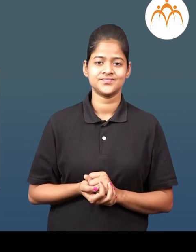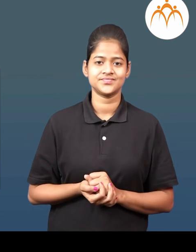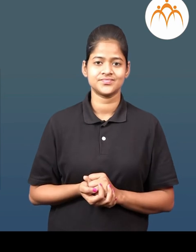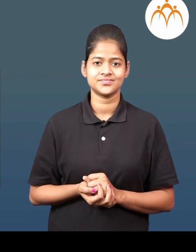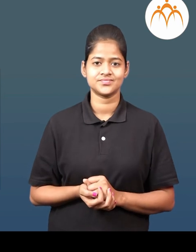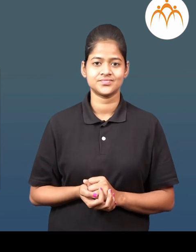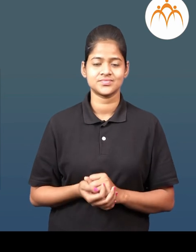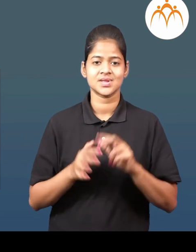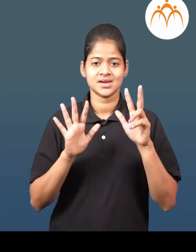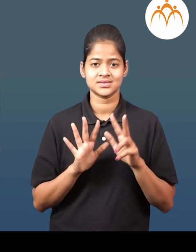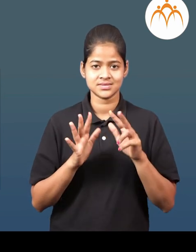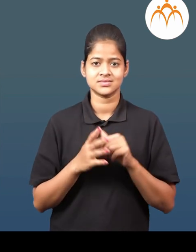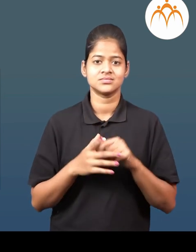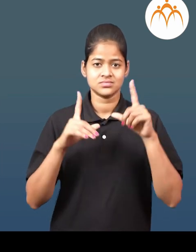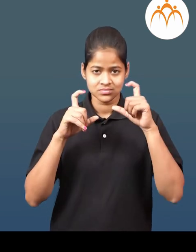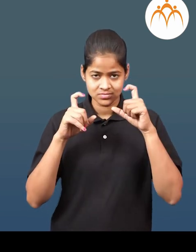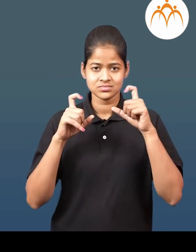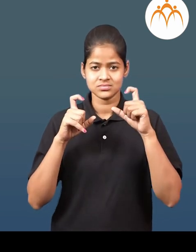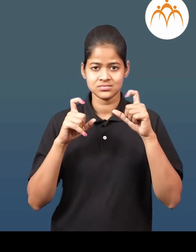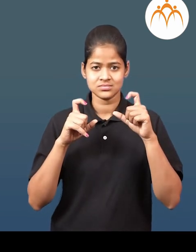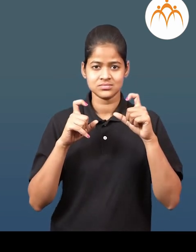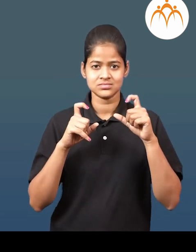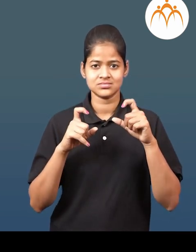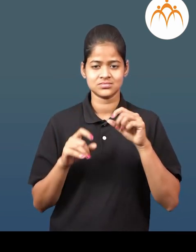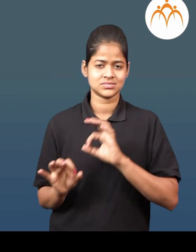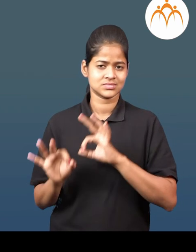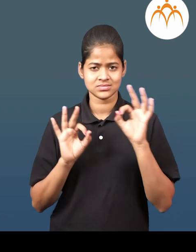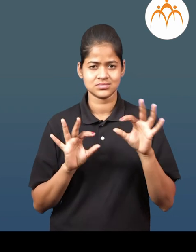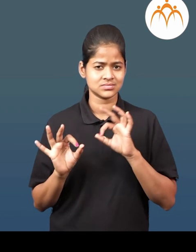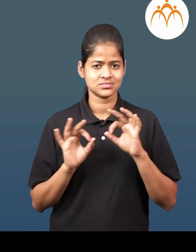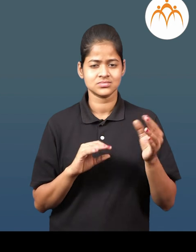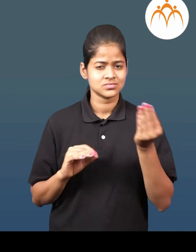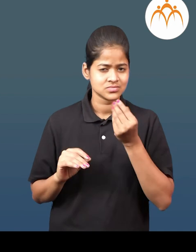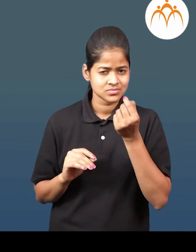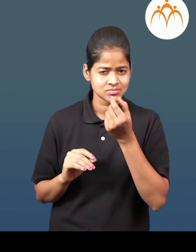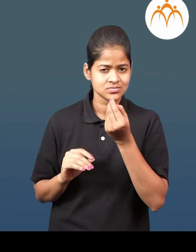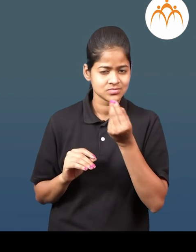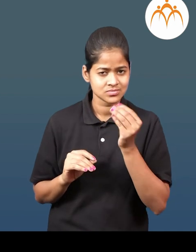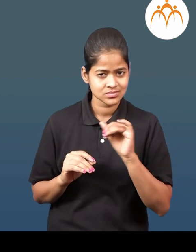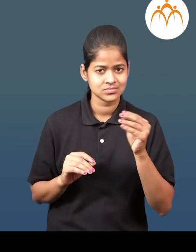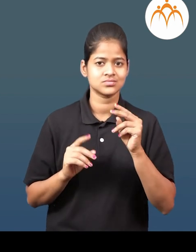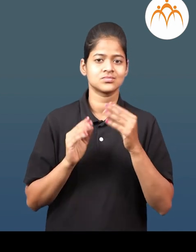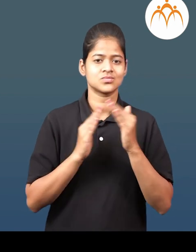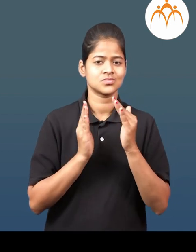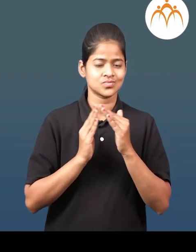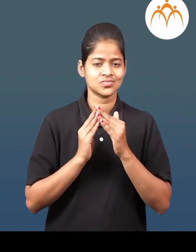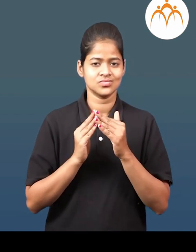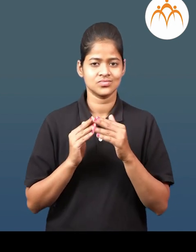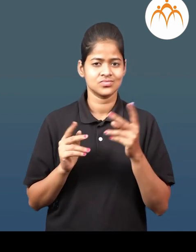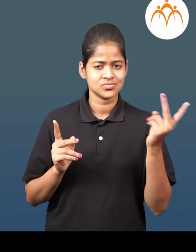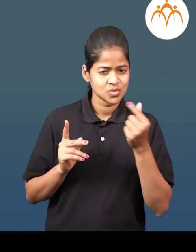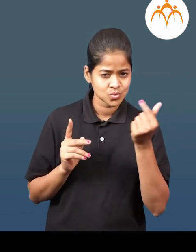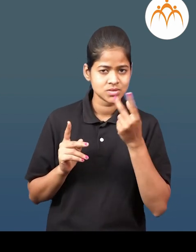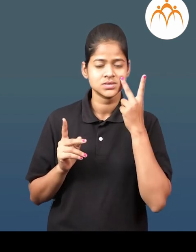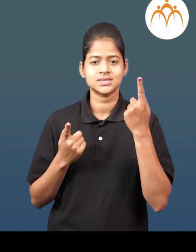ते शोधा 8. चित्रात दाखोल्या आहे तशा किव्वा त्या सार्ख्या